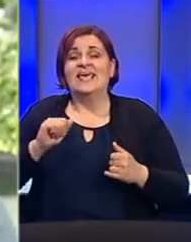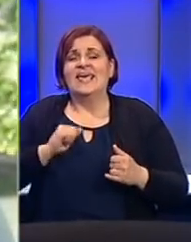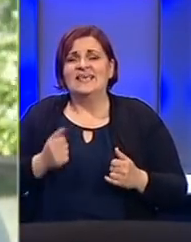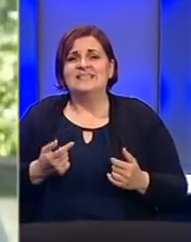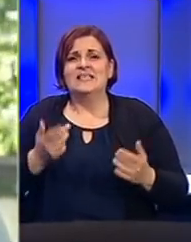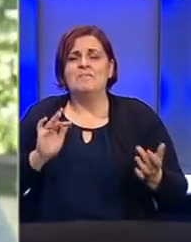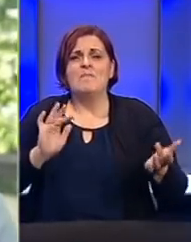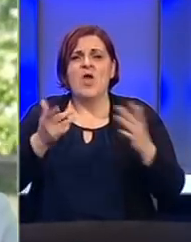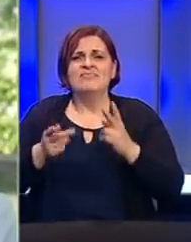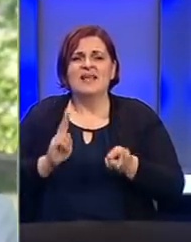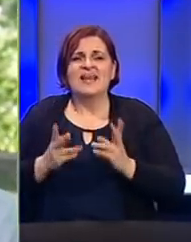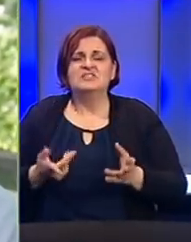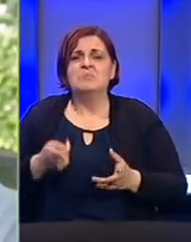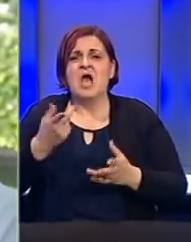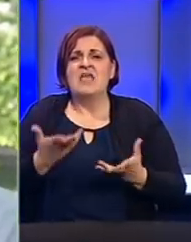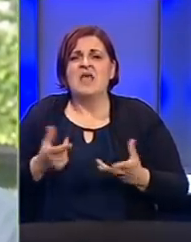online nasadu,